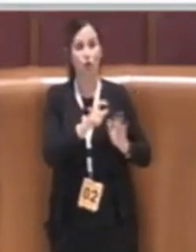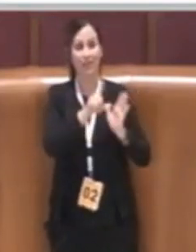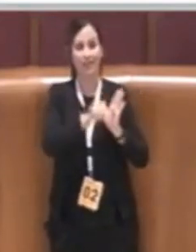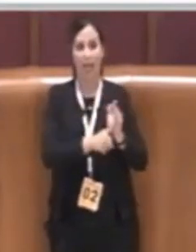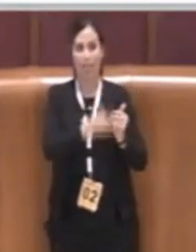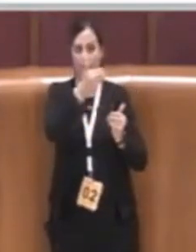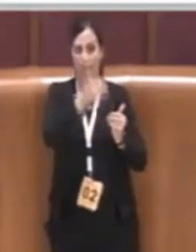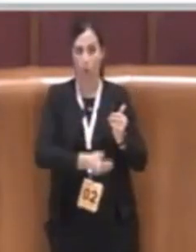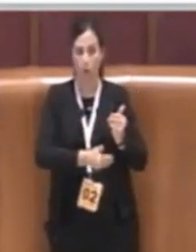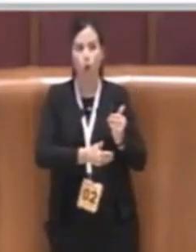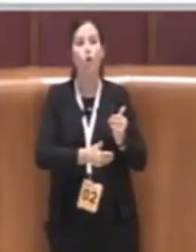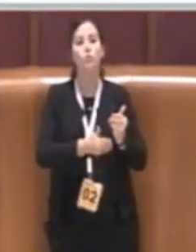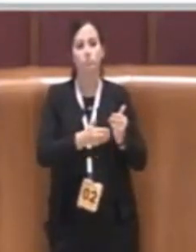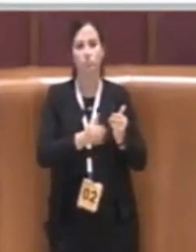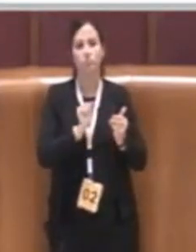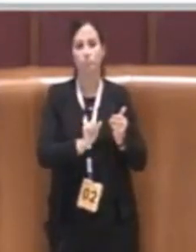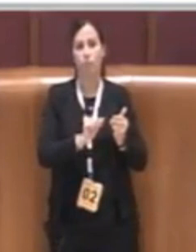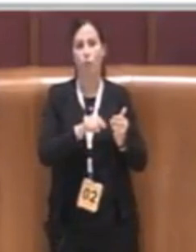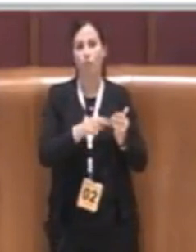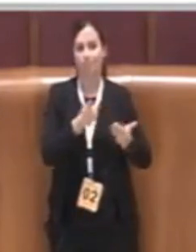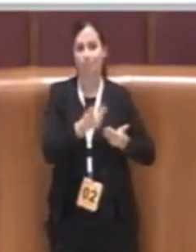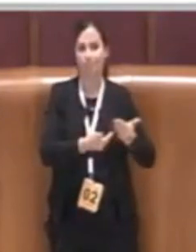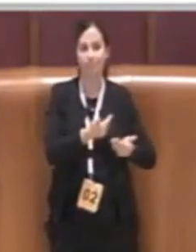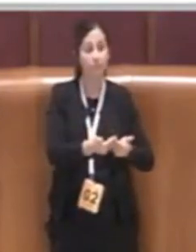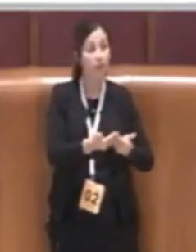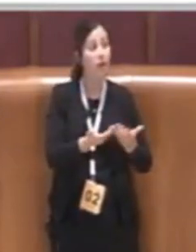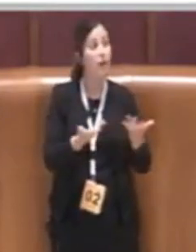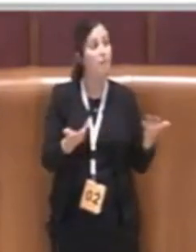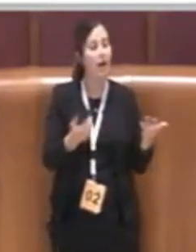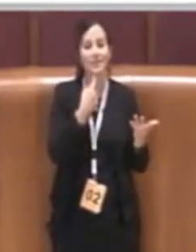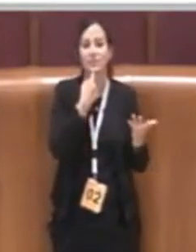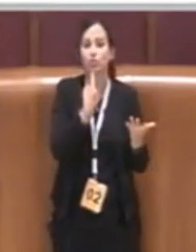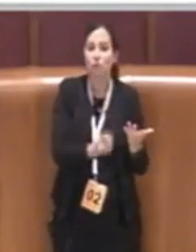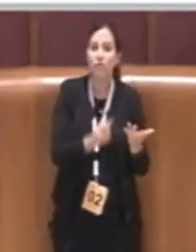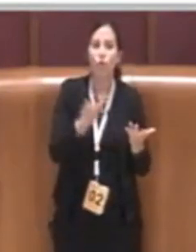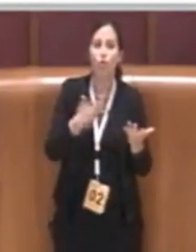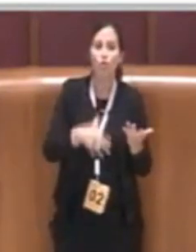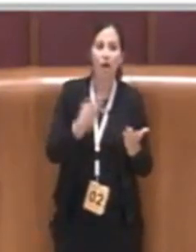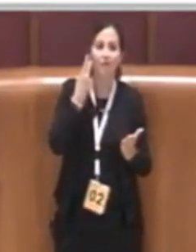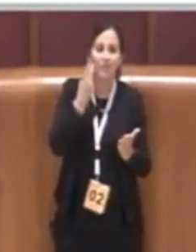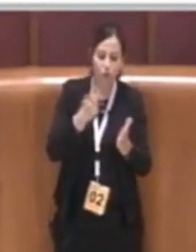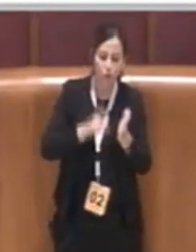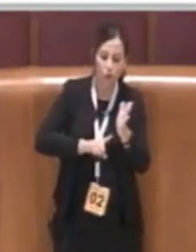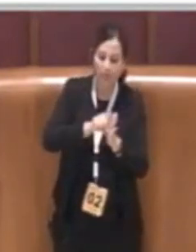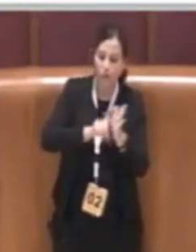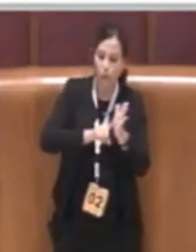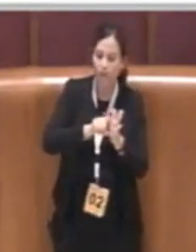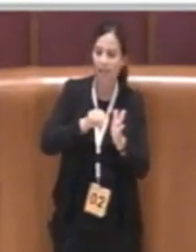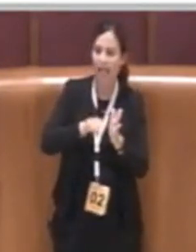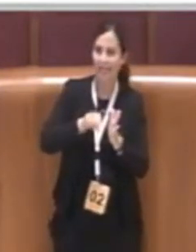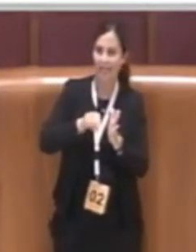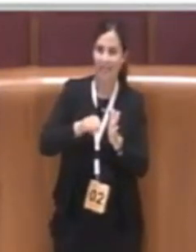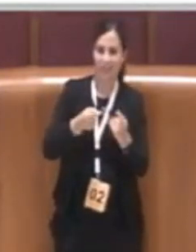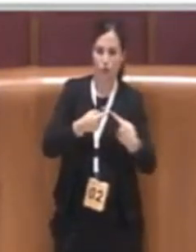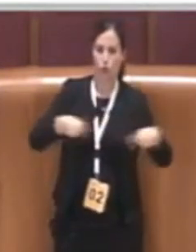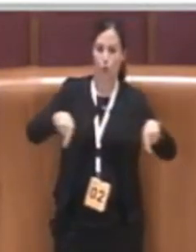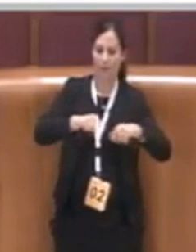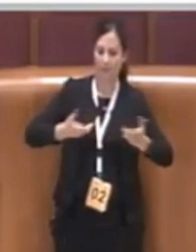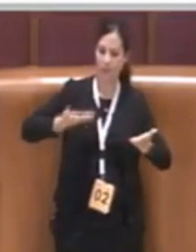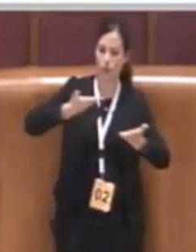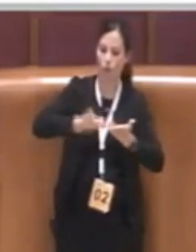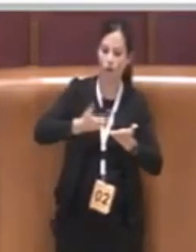ma come vi dicevo prima già dalle risultanze del lavoro che sono state portate in commissione gli uffici sono